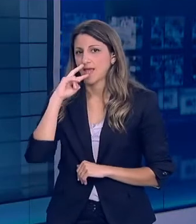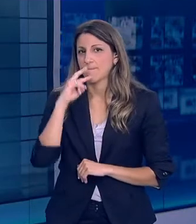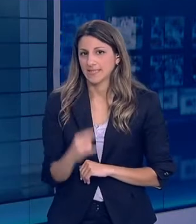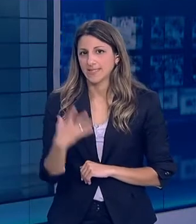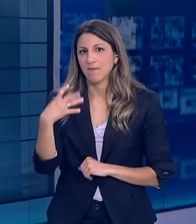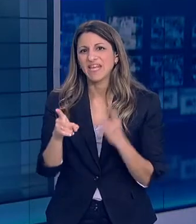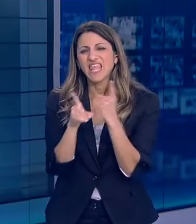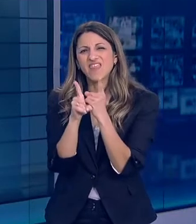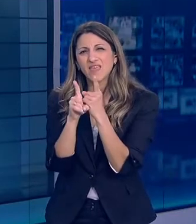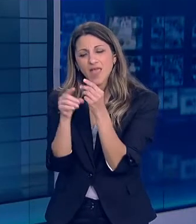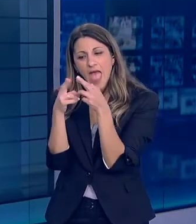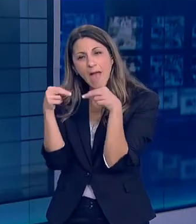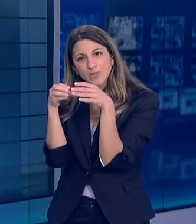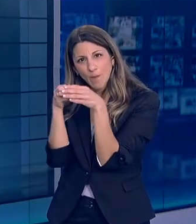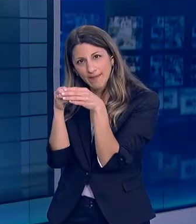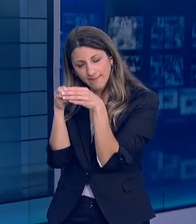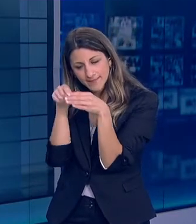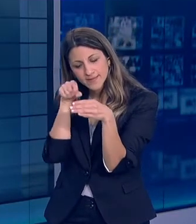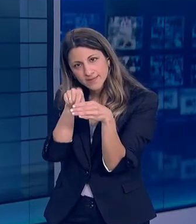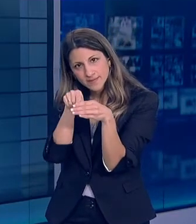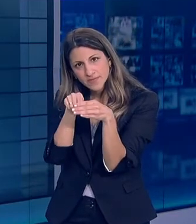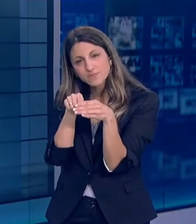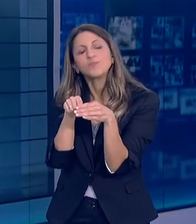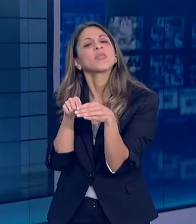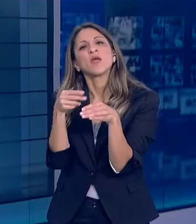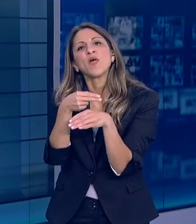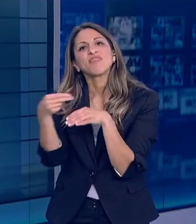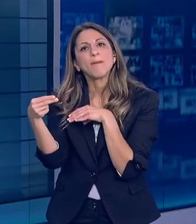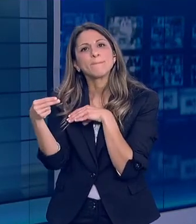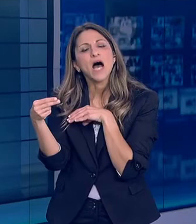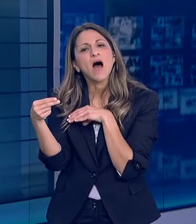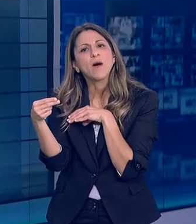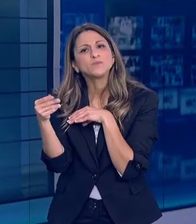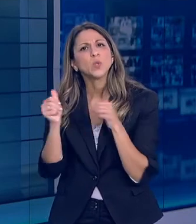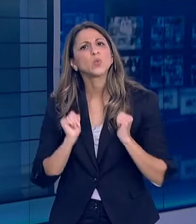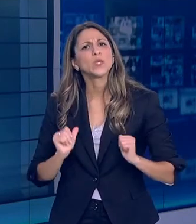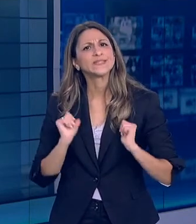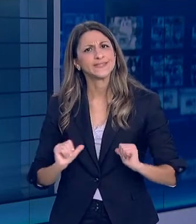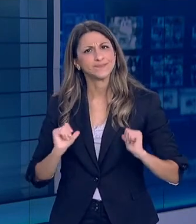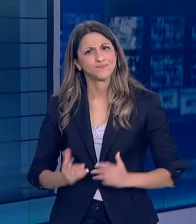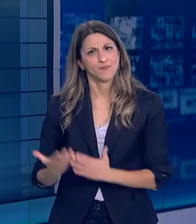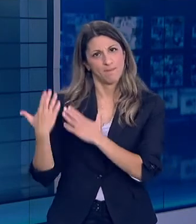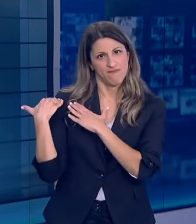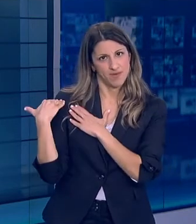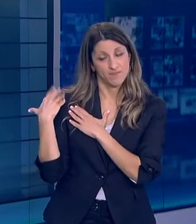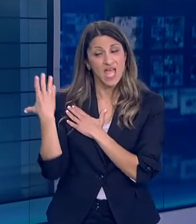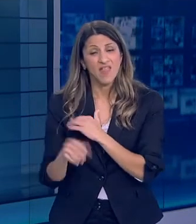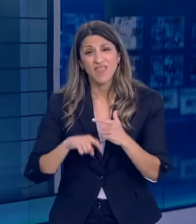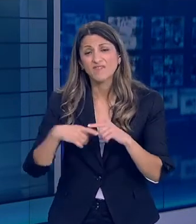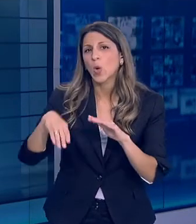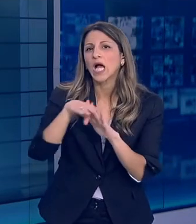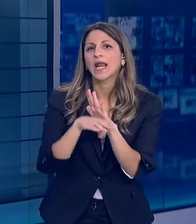λειτουργεί βέβαια Στα πλαίσια της Επιτροπής Και ασχολείται με το θέμα του τουρισμού γενικότερα Και των επιδημιολογικών κριτηρίων Με τα οποία θα πρέπει κανείς να